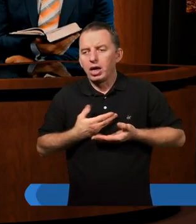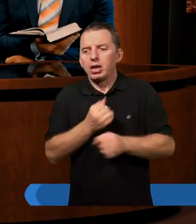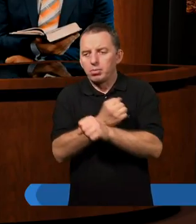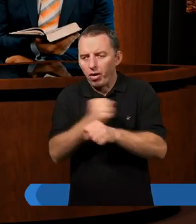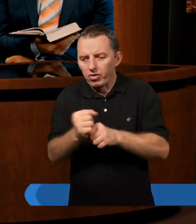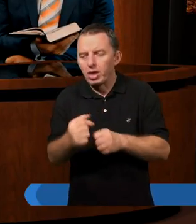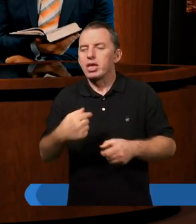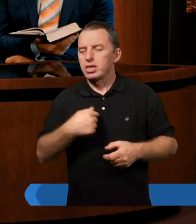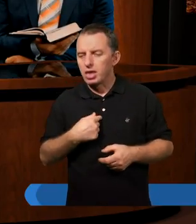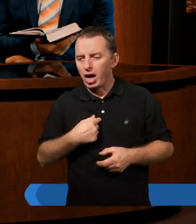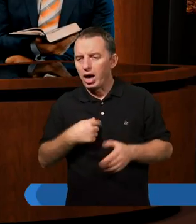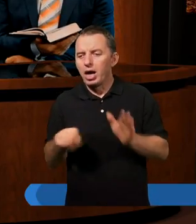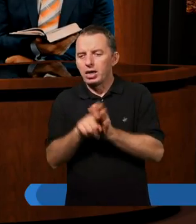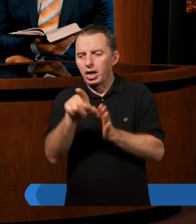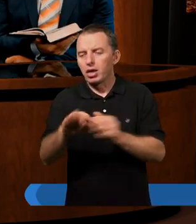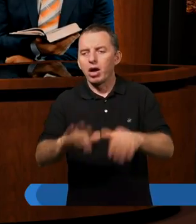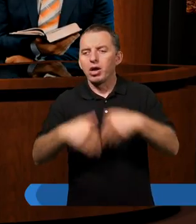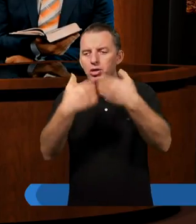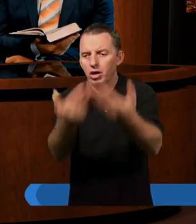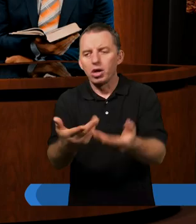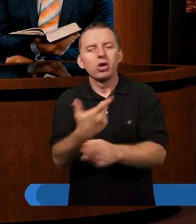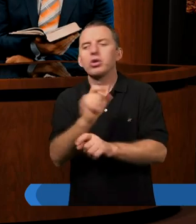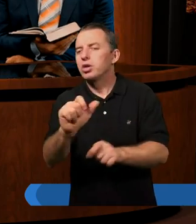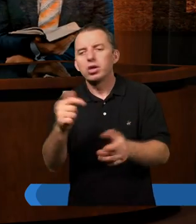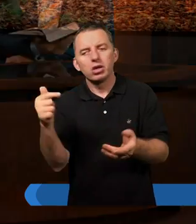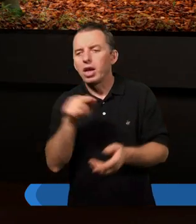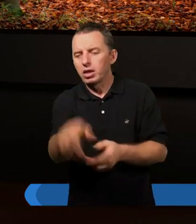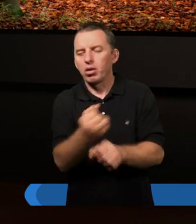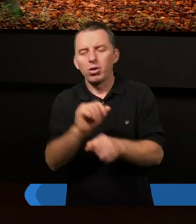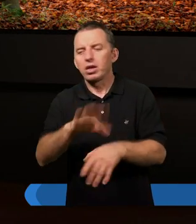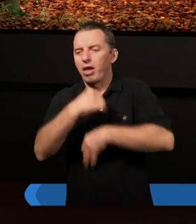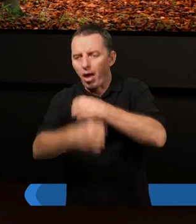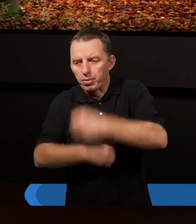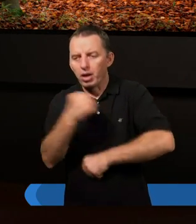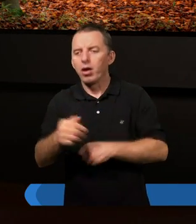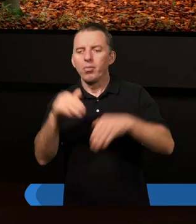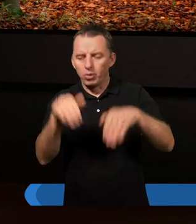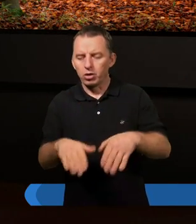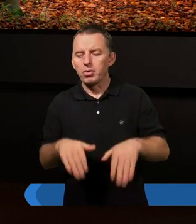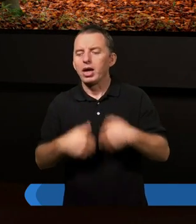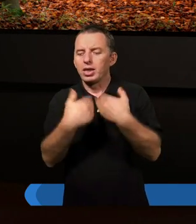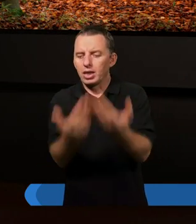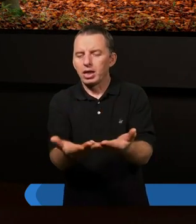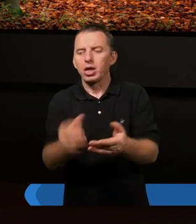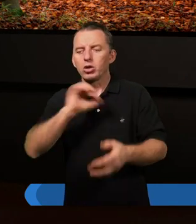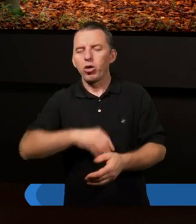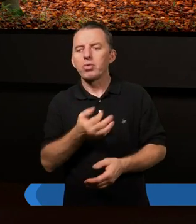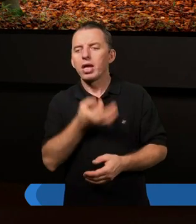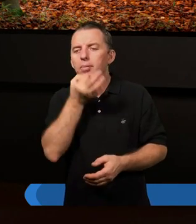je nam daje. Niczym na nie nie zapracujemy. Możemy zadać sobie takie proste pytanie.